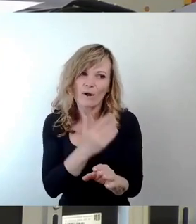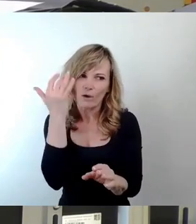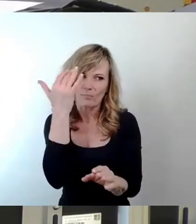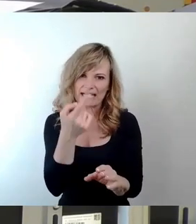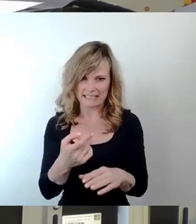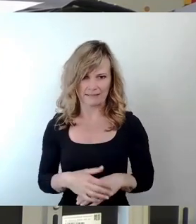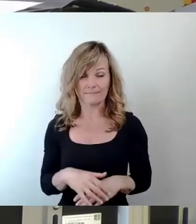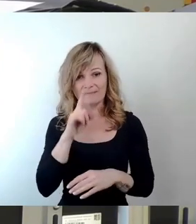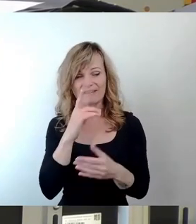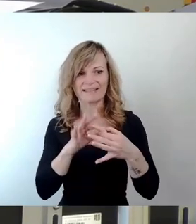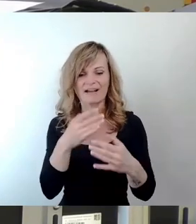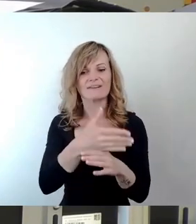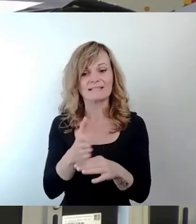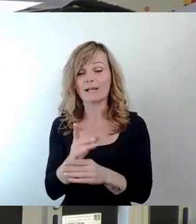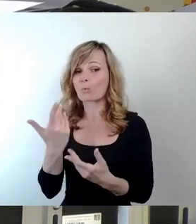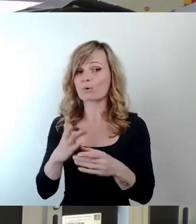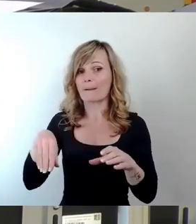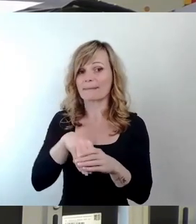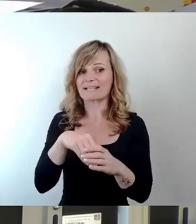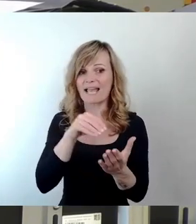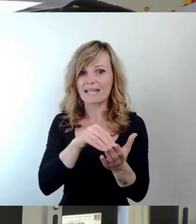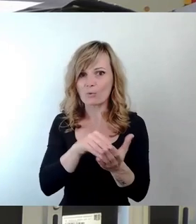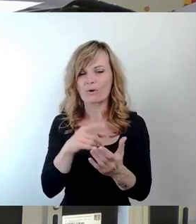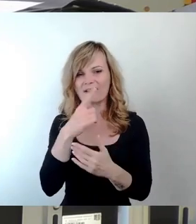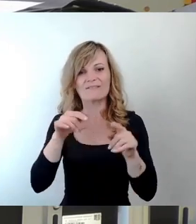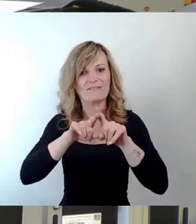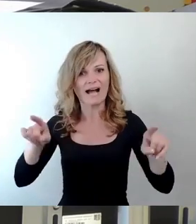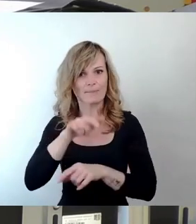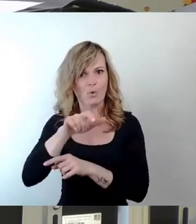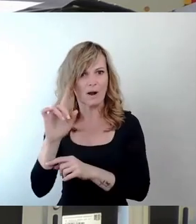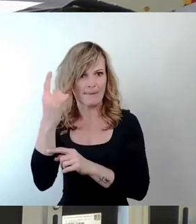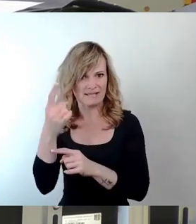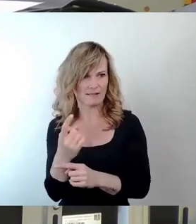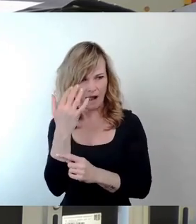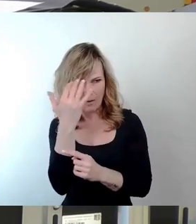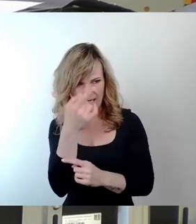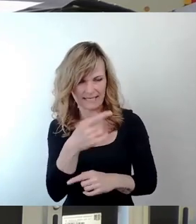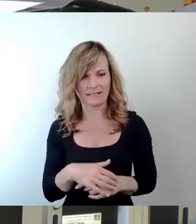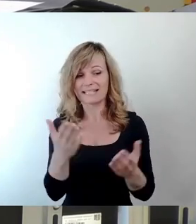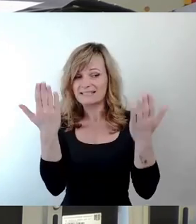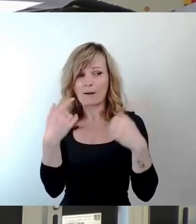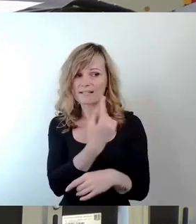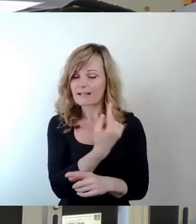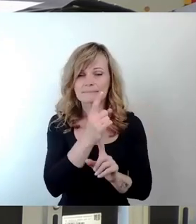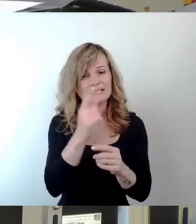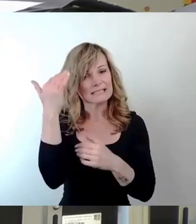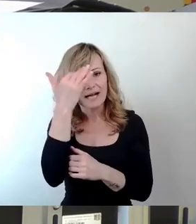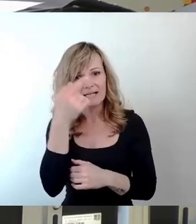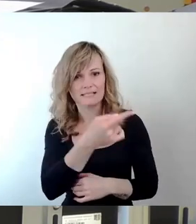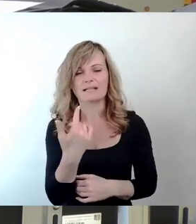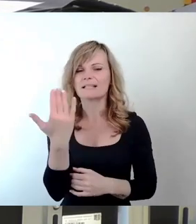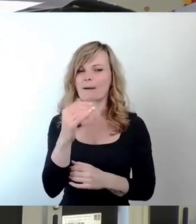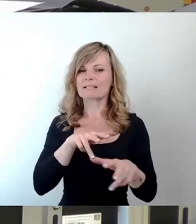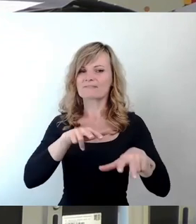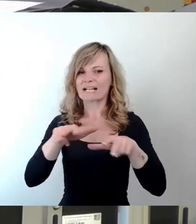Verteilung oder Beteiligung bei irgendwelchen Fachbürgermeistern nachdenkt. Ihr habt damals nicht nachgedacht, als ihr das Verkehrsressort den Grünen gegeben